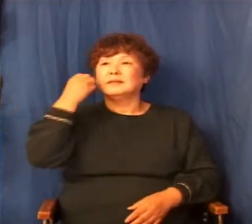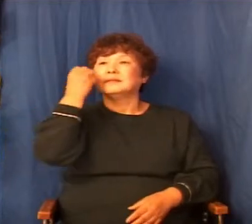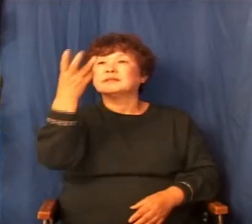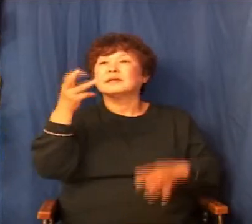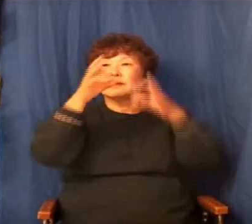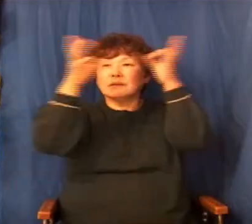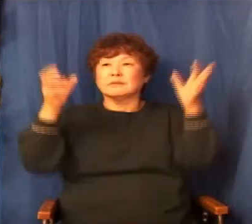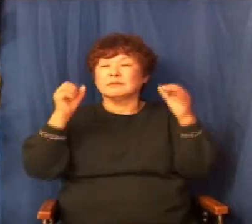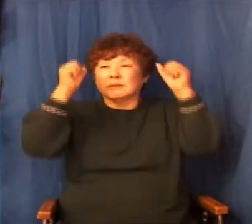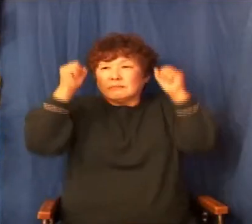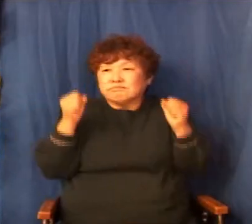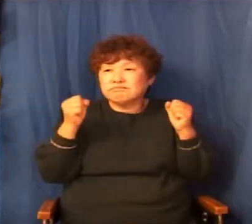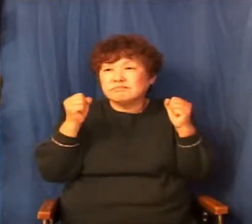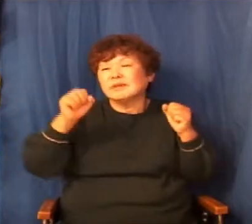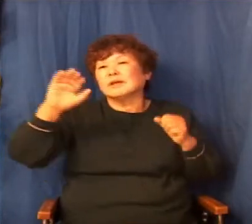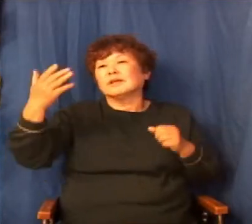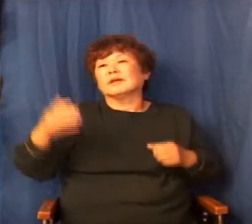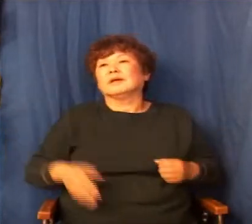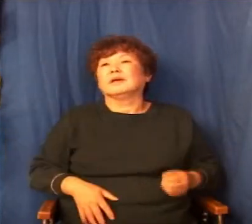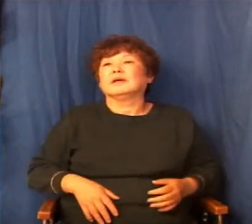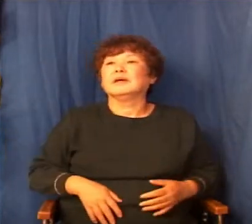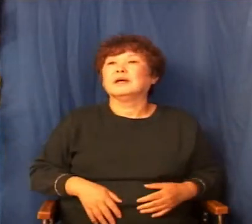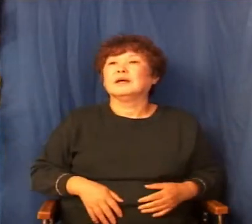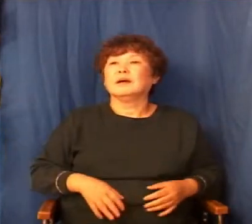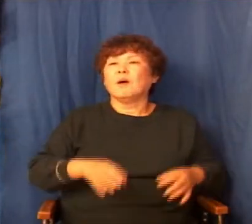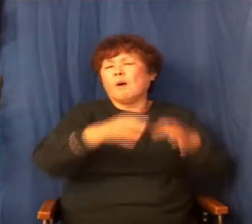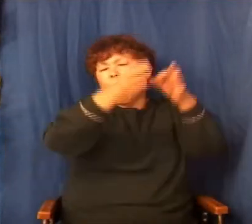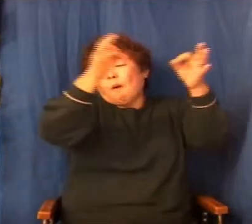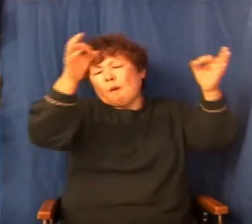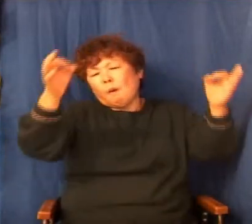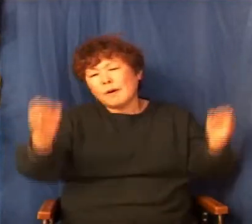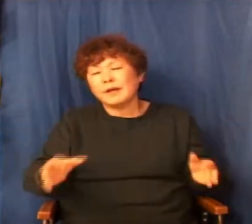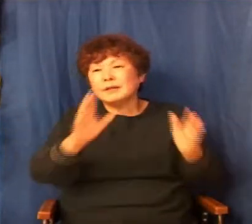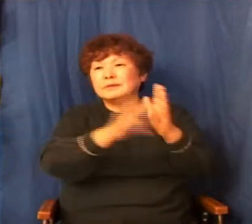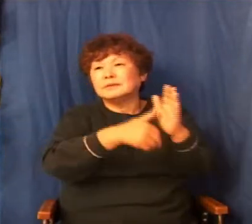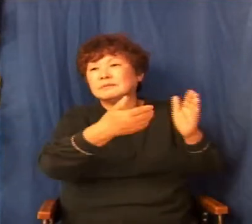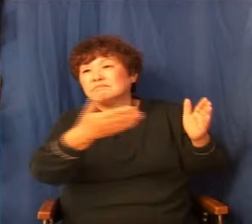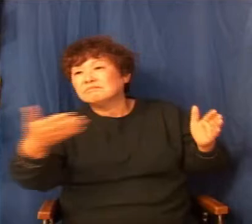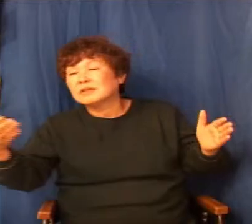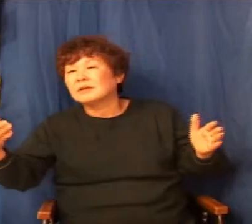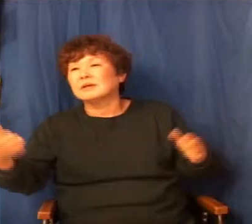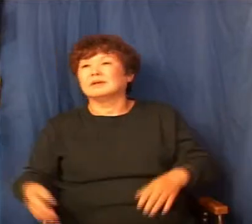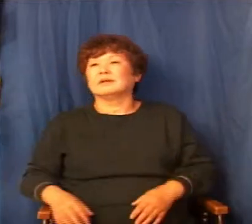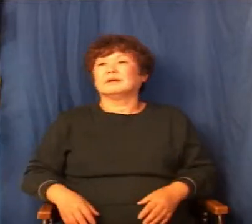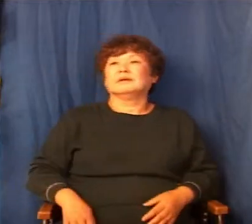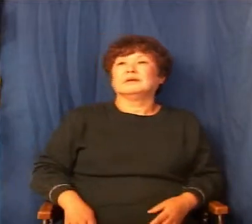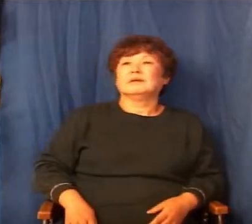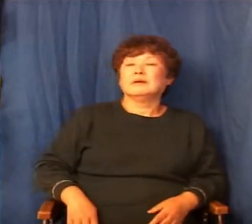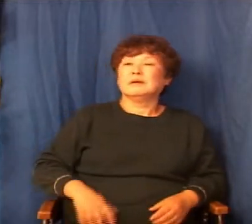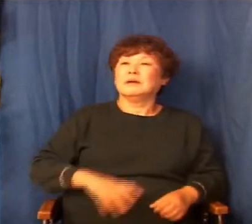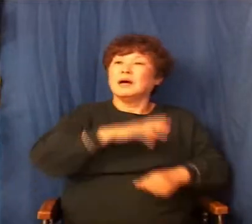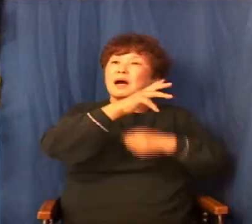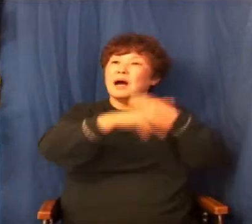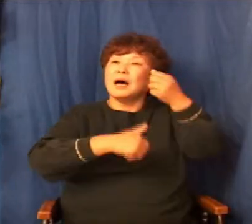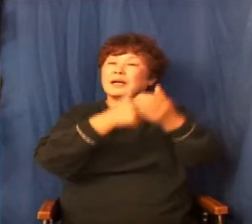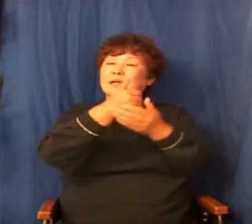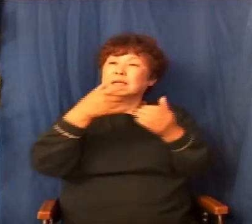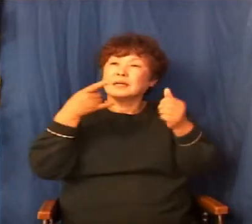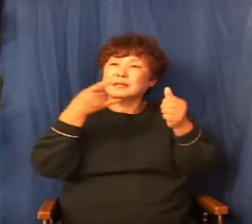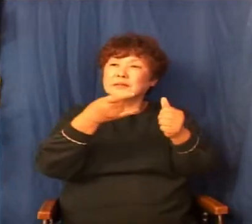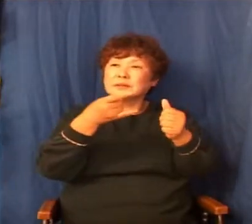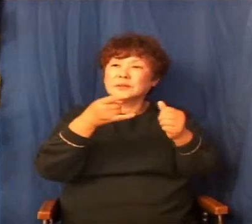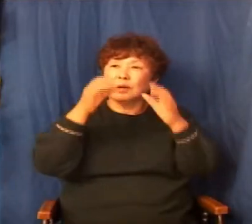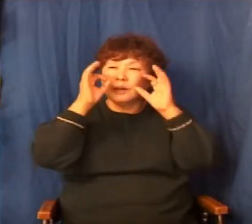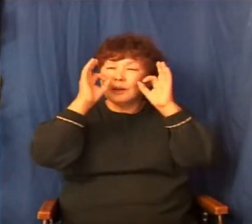어찌 보면 굉장히 긴 세월이고 다르게 보면 하나님께서 거두신 열매를 보면